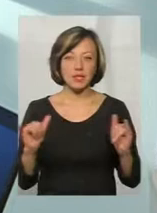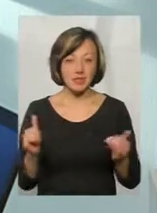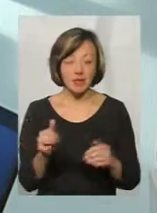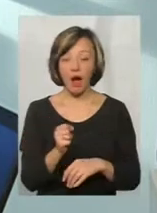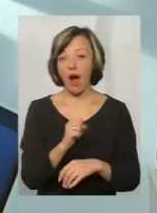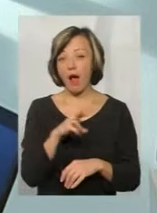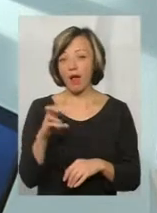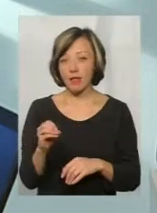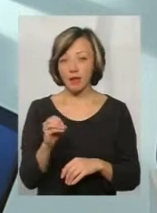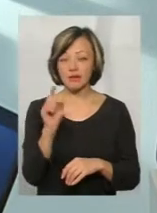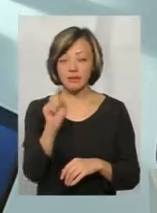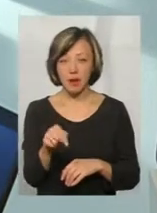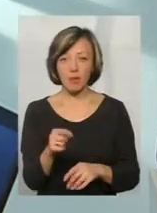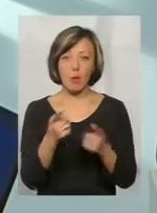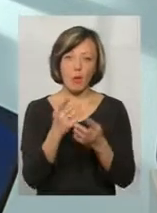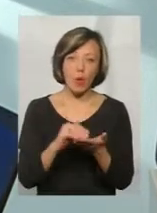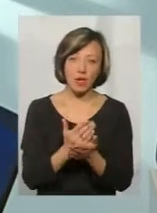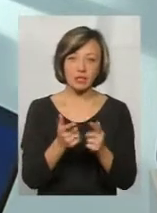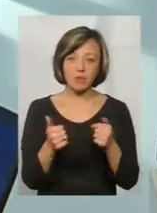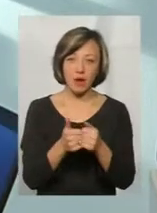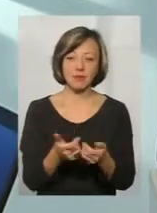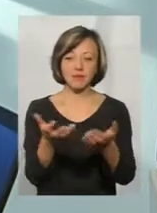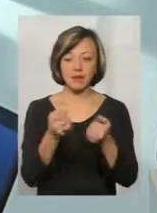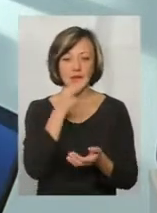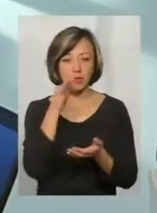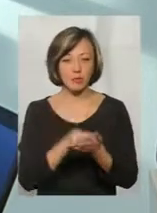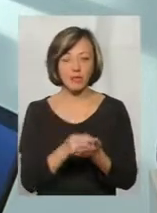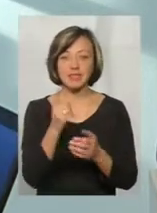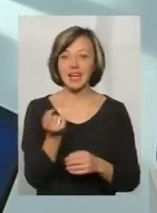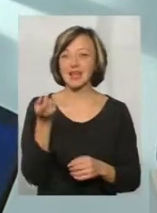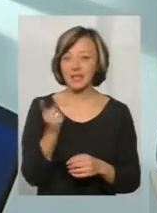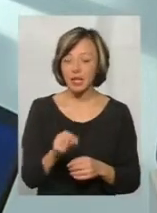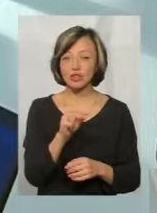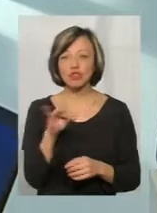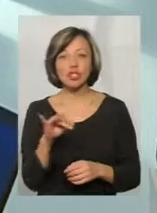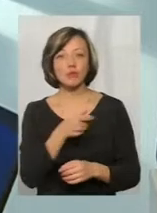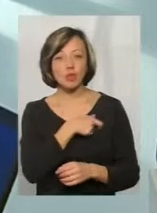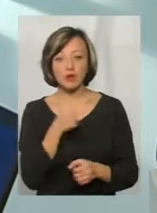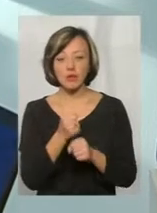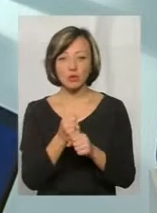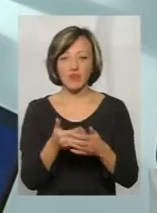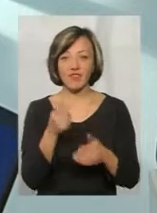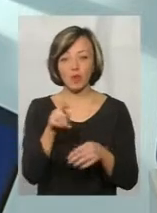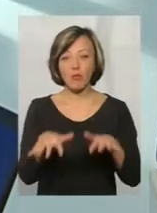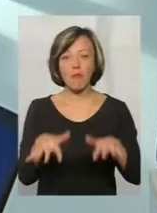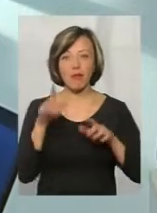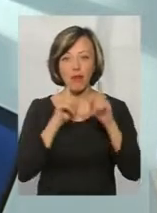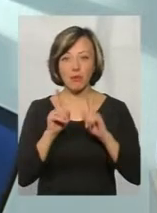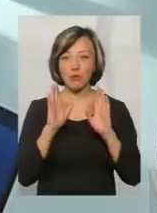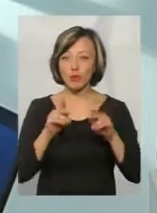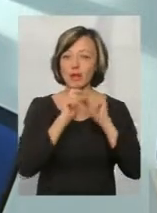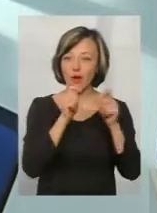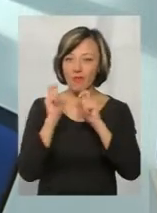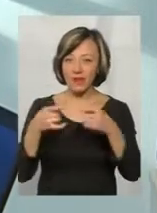Але в той же час саме політична партія буде брати на себе відповідальність за те, чи депутат, який працює від них у парламенті, буде дарувати телевізори,